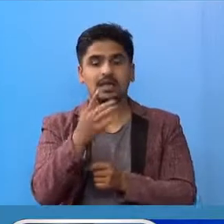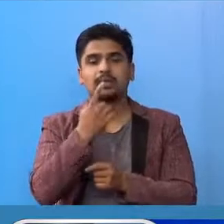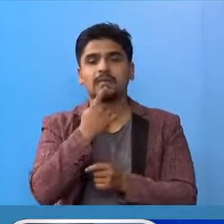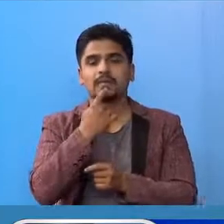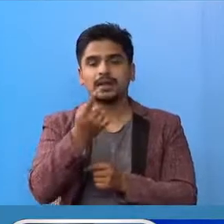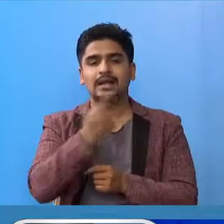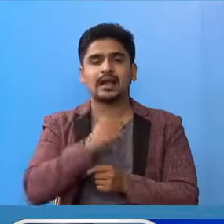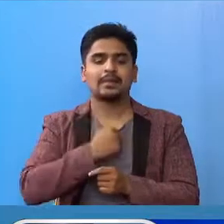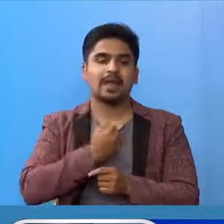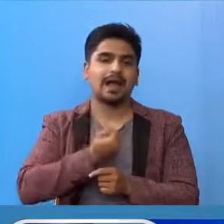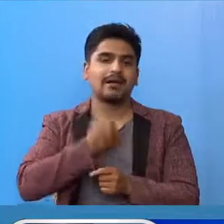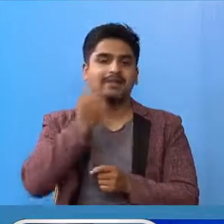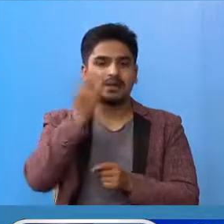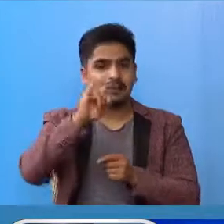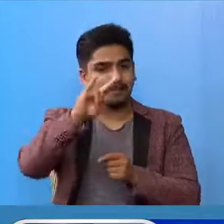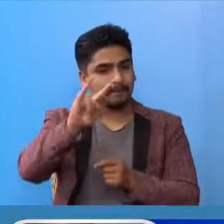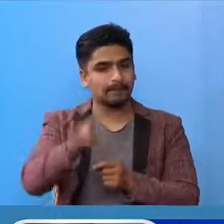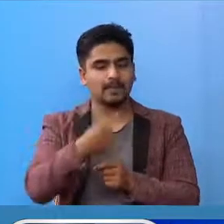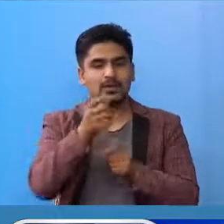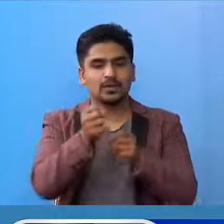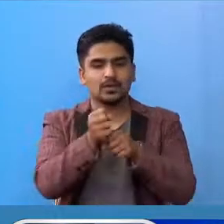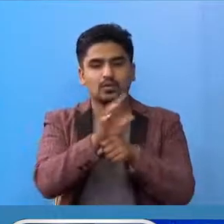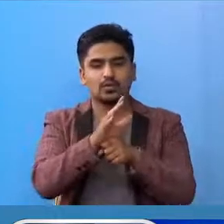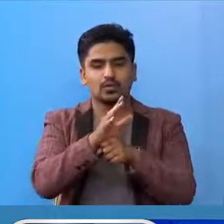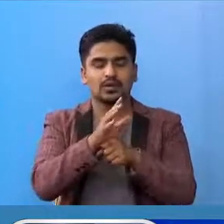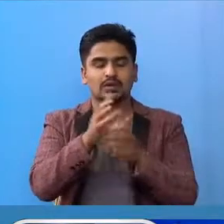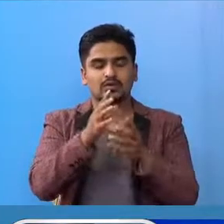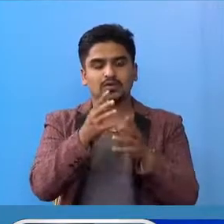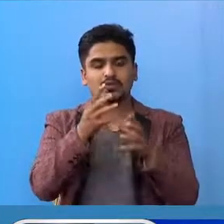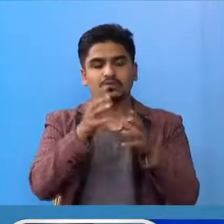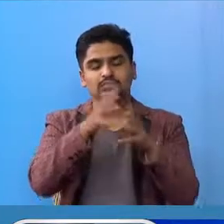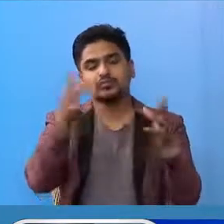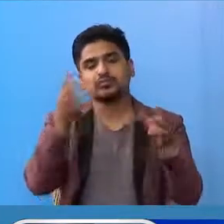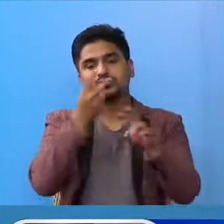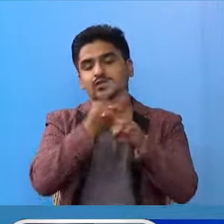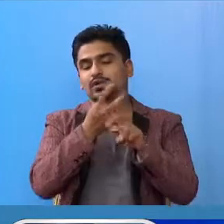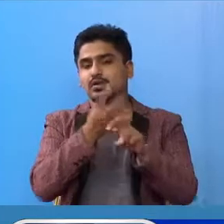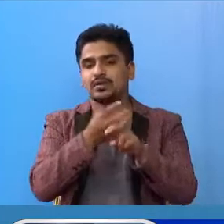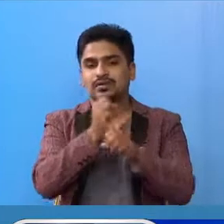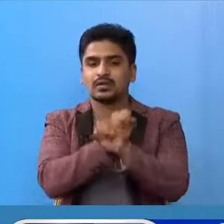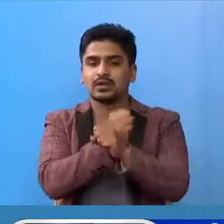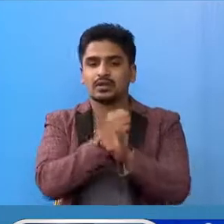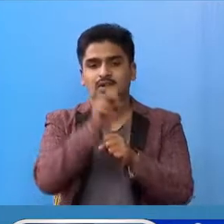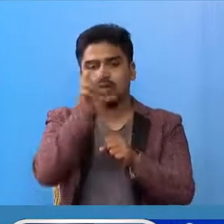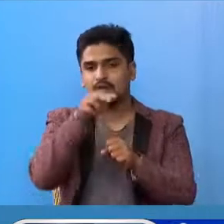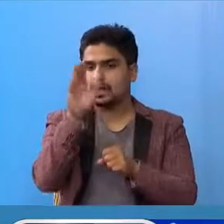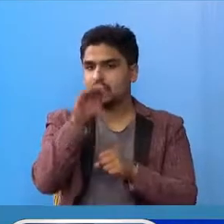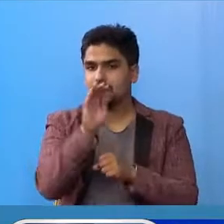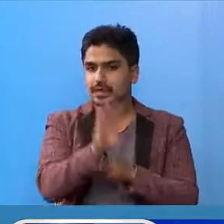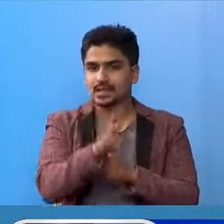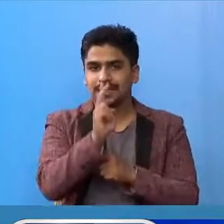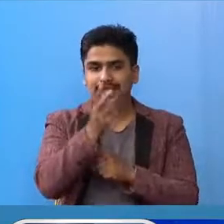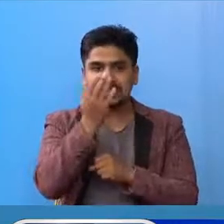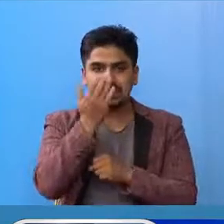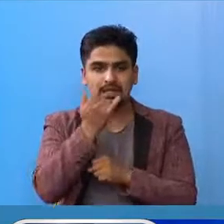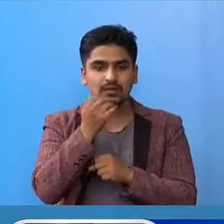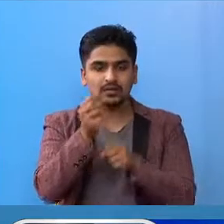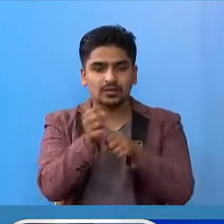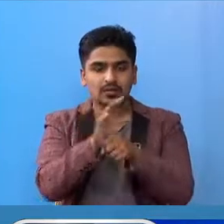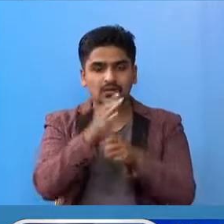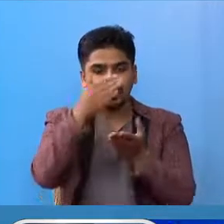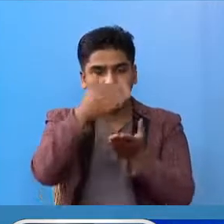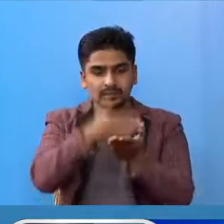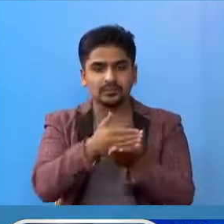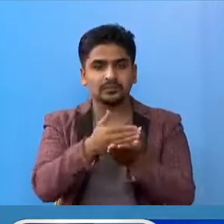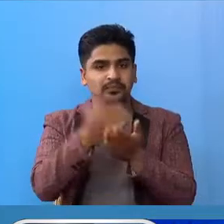हामी आपेले पुन कोरोना को भयानत इस्तिती निम्तिया उन सक्षों तेसकारण कोरोना